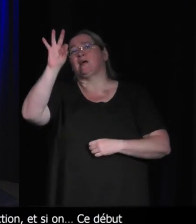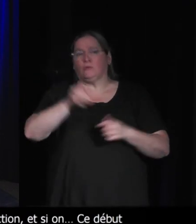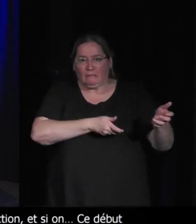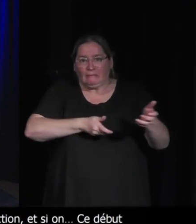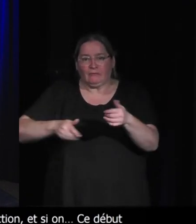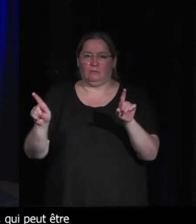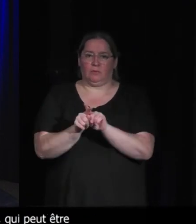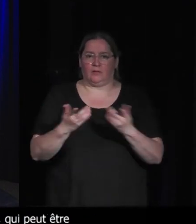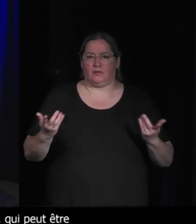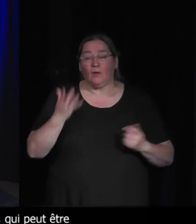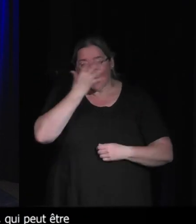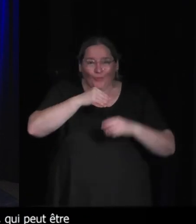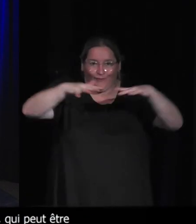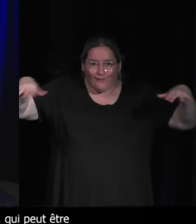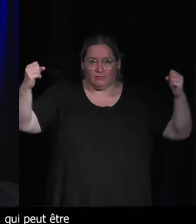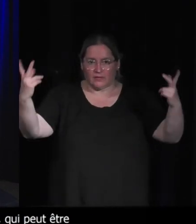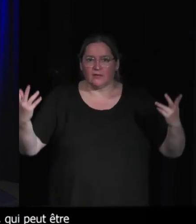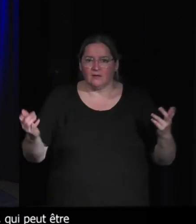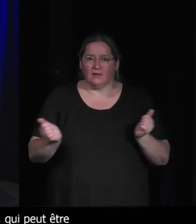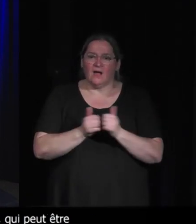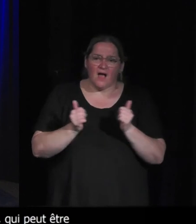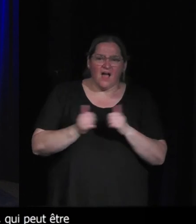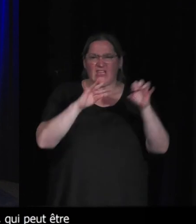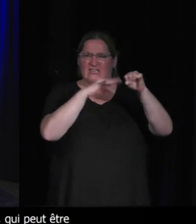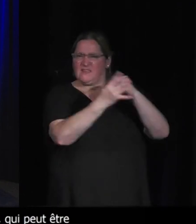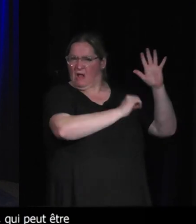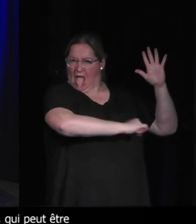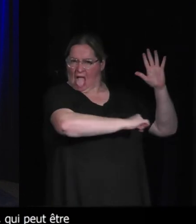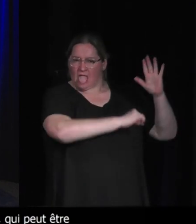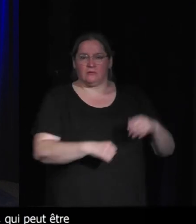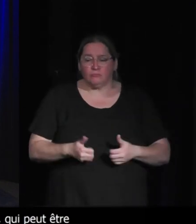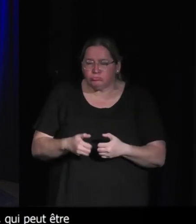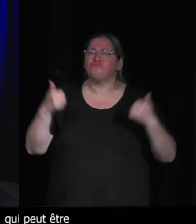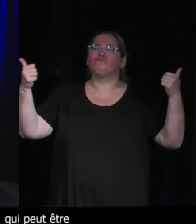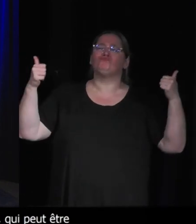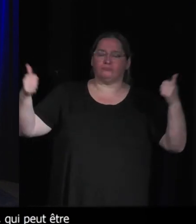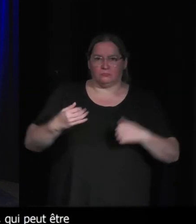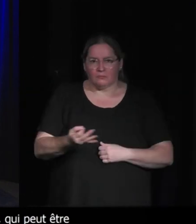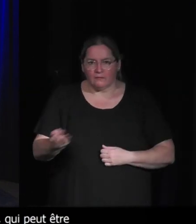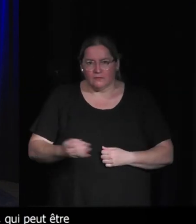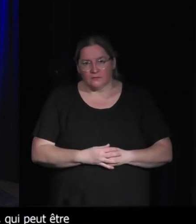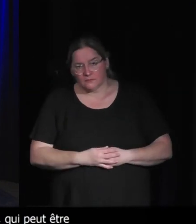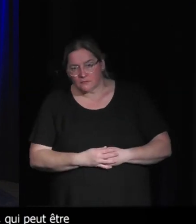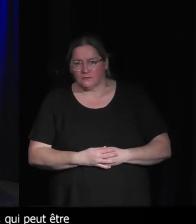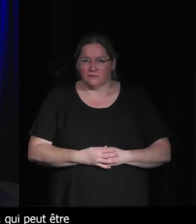boum dans des super amplis univers avec des méga serveurs en haut derrière et tout le monde dira non, mais en fait, si c'est bien, il y a de'énergie verte et tout encore de quoi